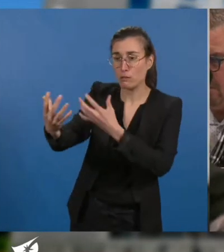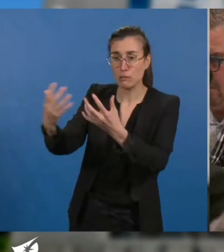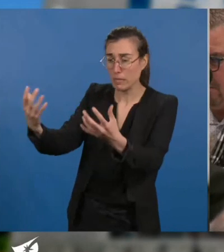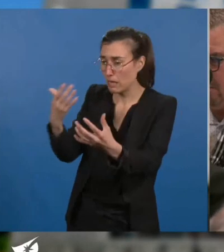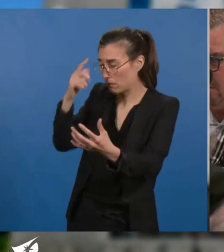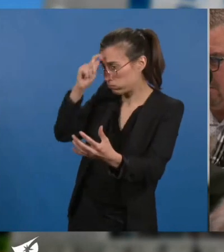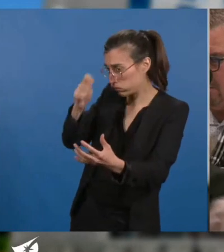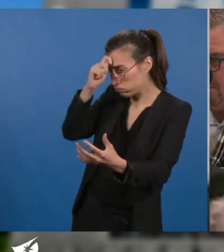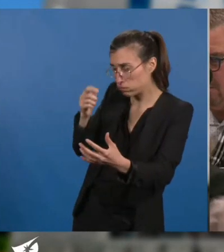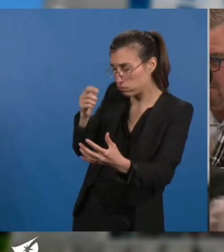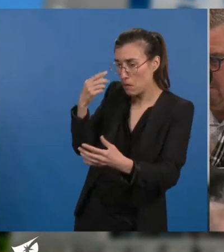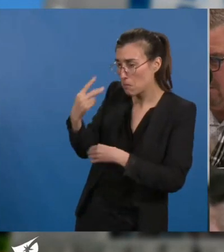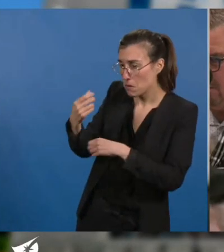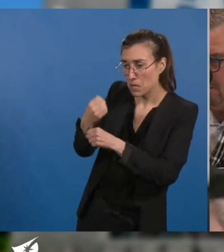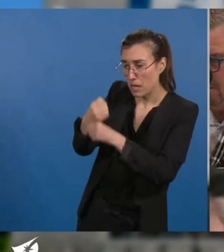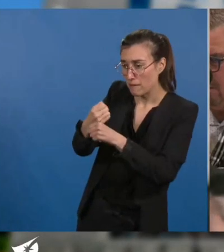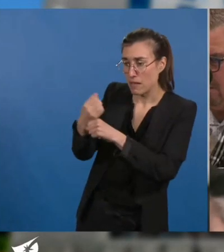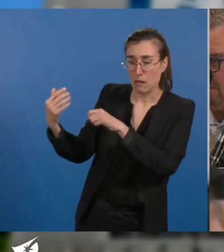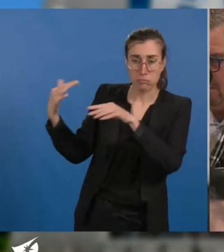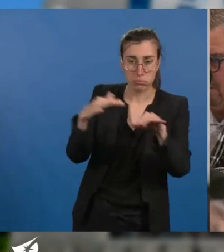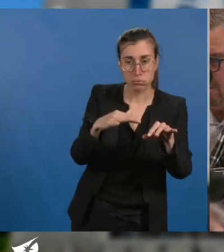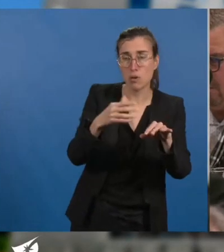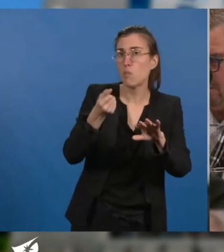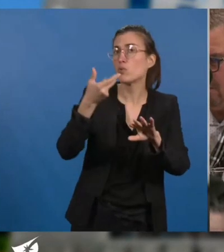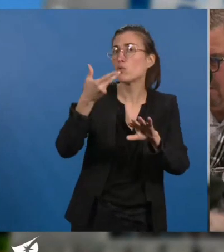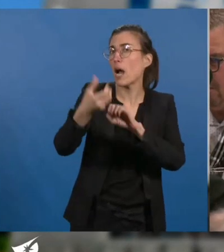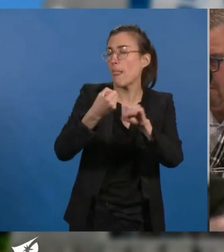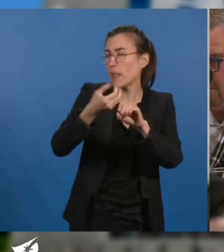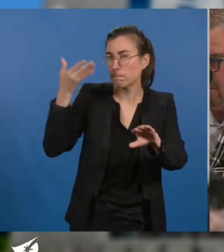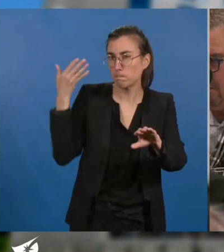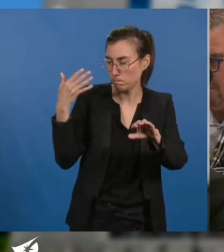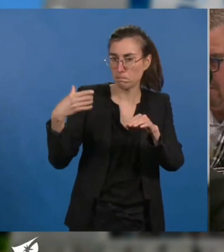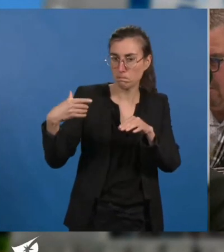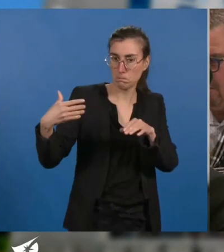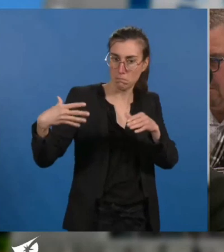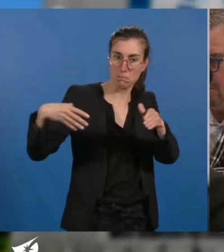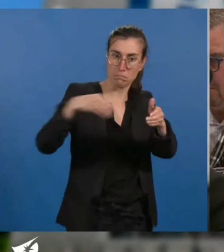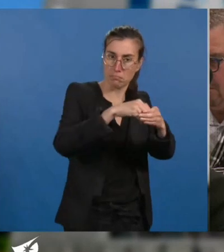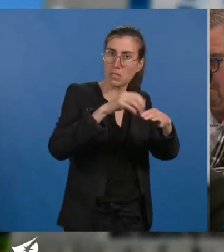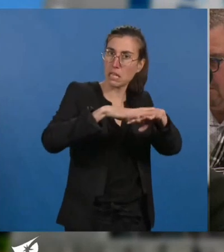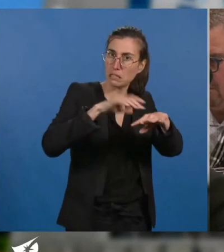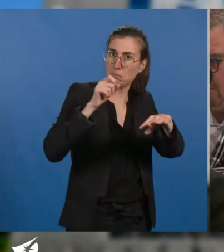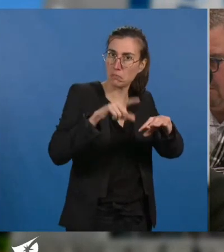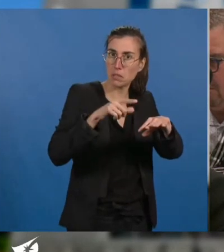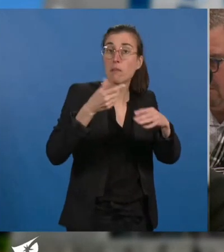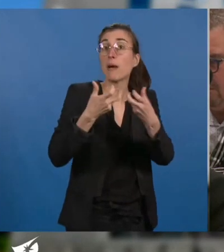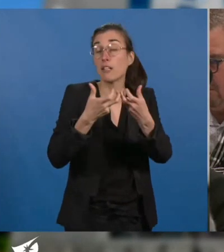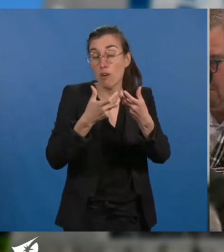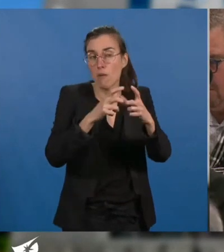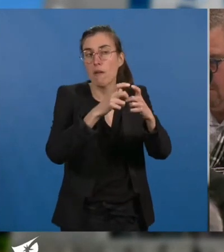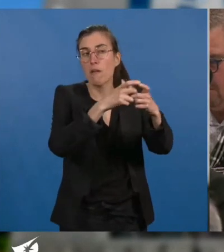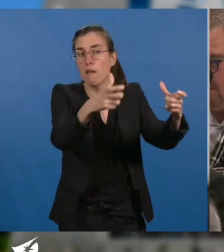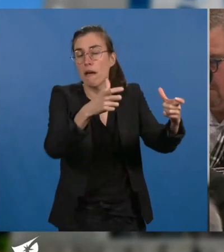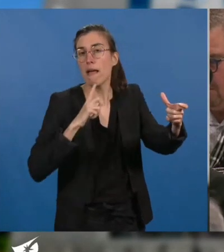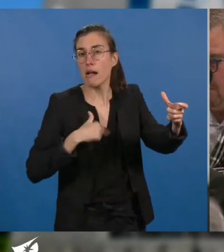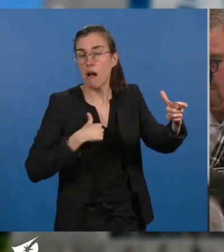populaire depuis plusieurs années, notamment avec les écoles. Cela montre une volonté d